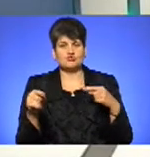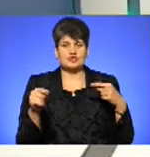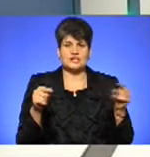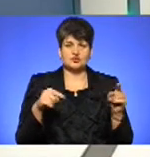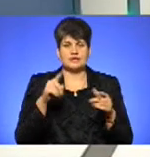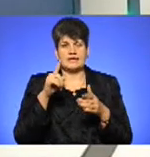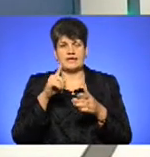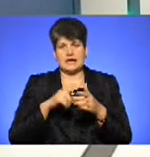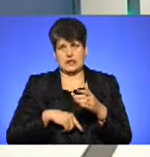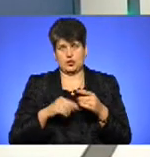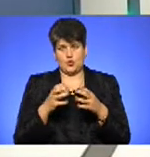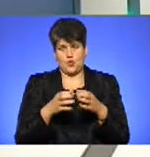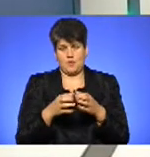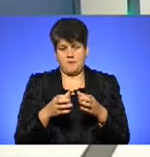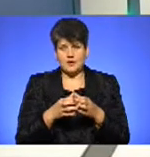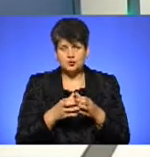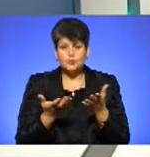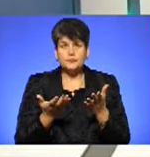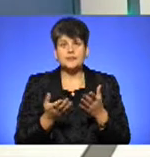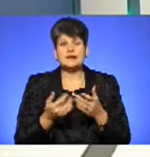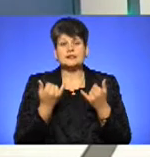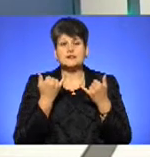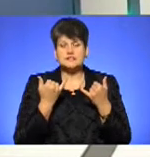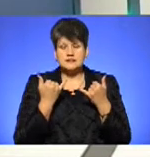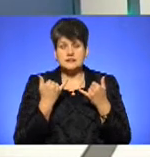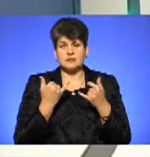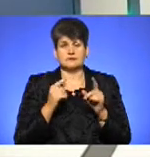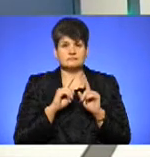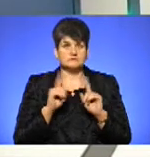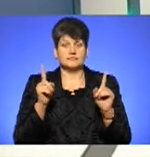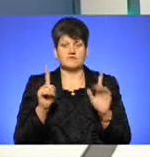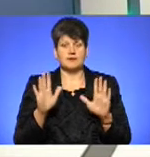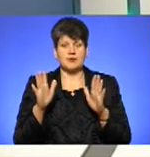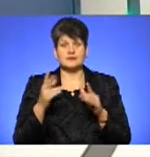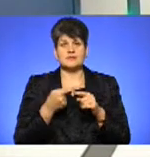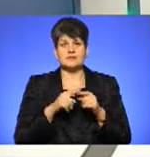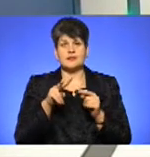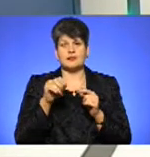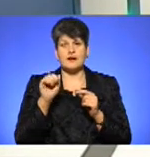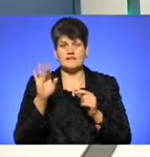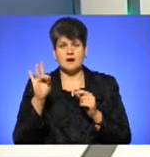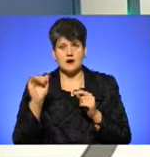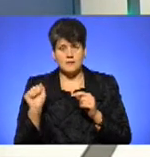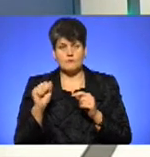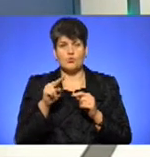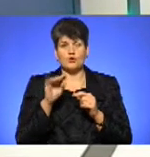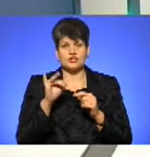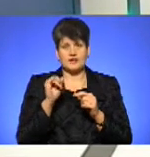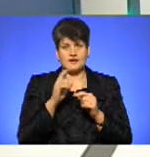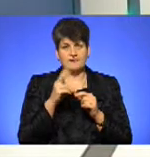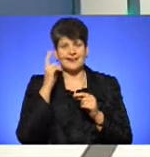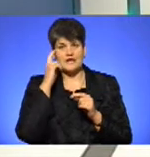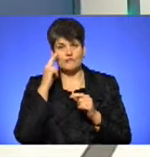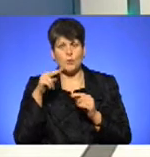релігійної громади. Тобто, безумовно, найбільш резонансні випадки такі, то це лаври, Почаєвська лавра, яку ми ще не говорили, Києво